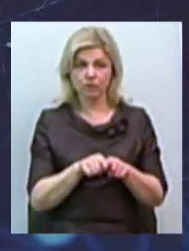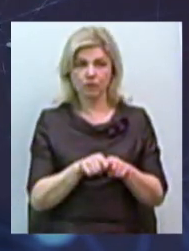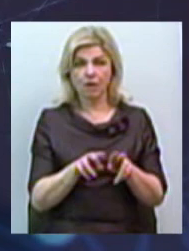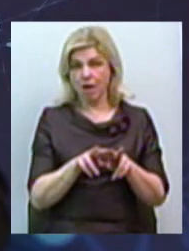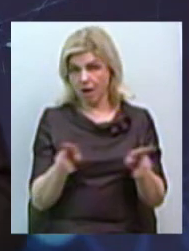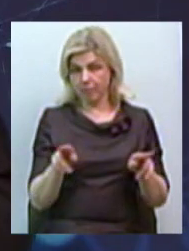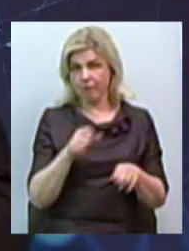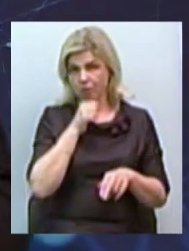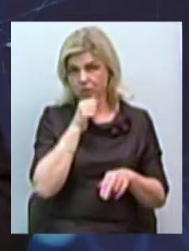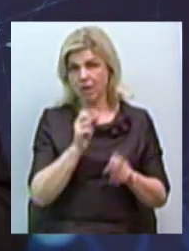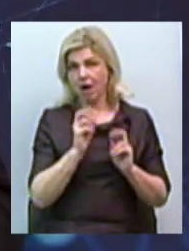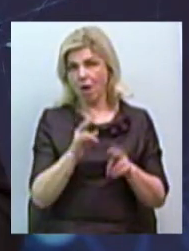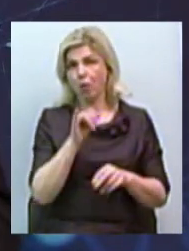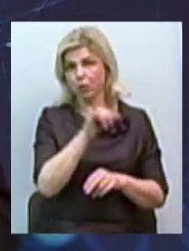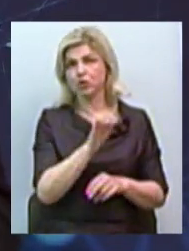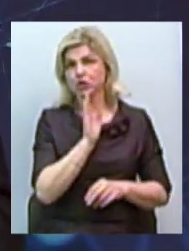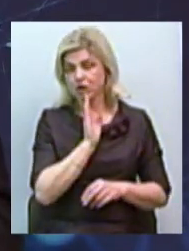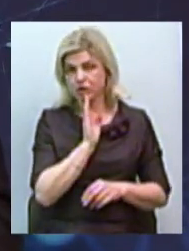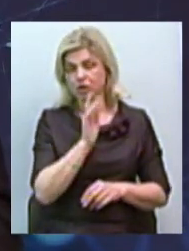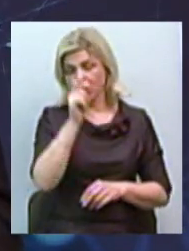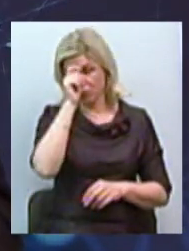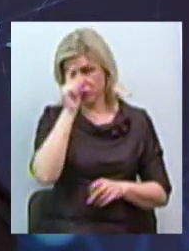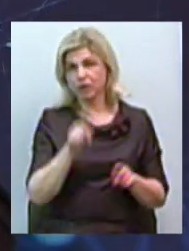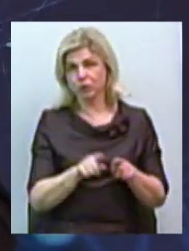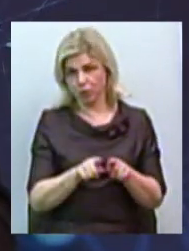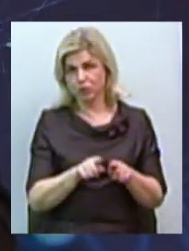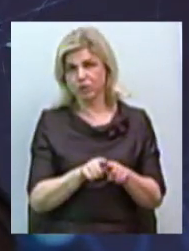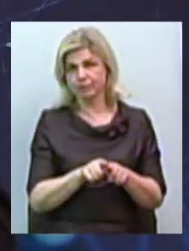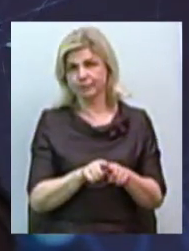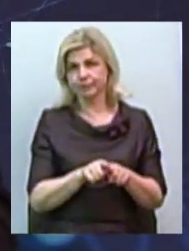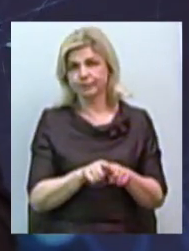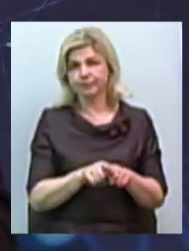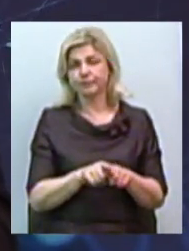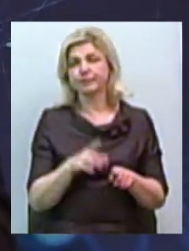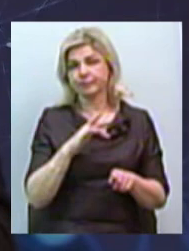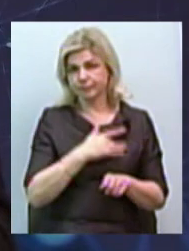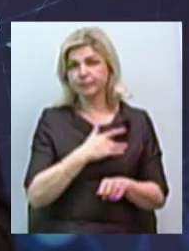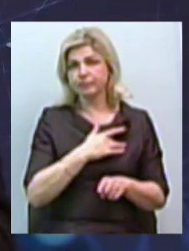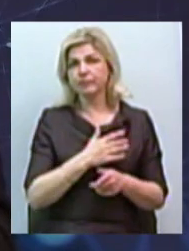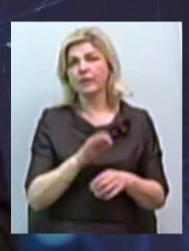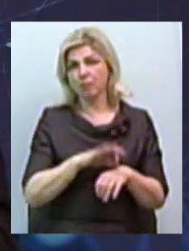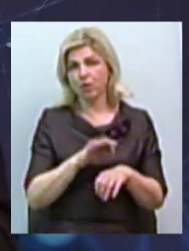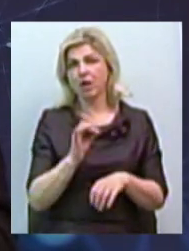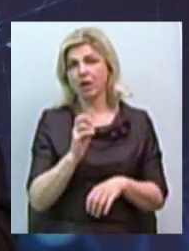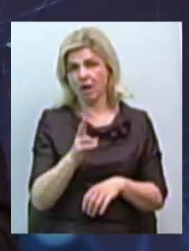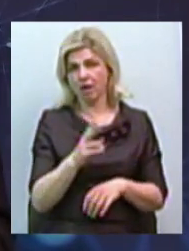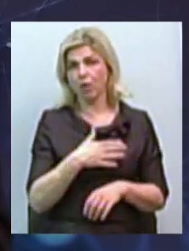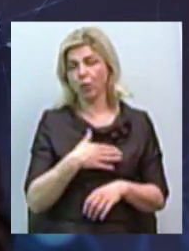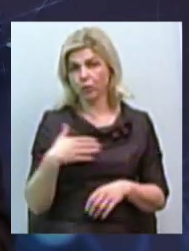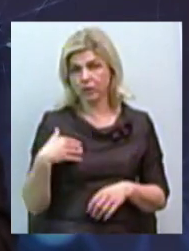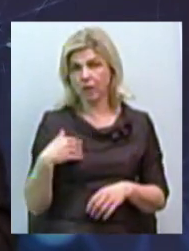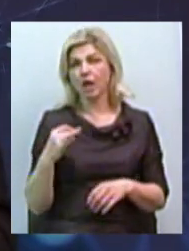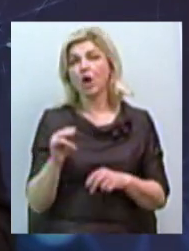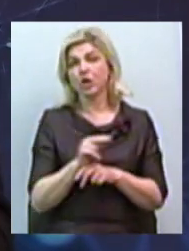возраст примерно, як і у жінчин. Мужчина теж, така вероятність заболіть раком грудної желези. І